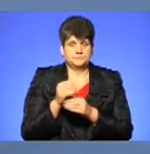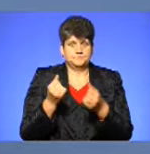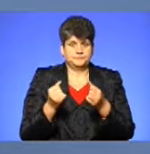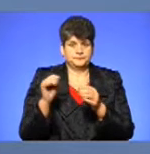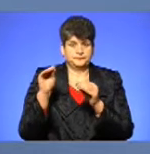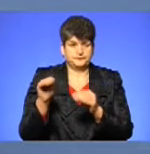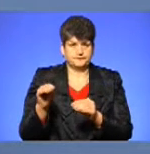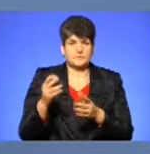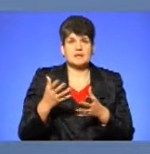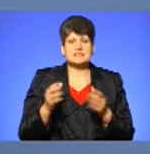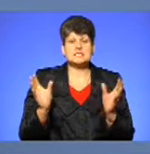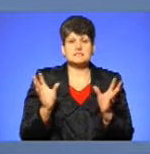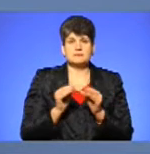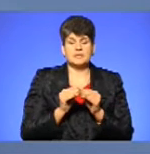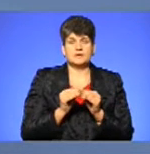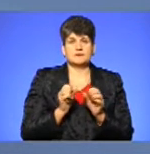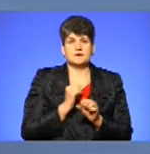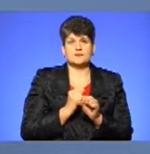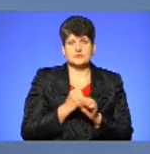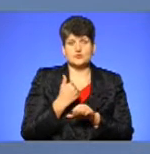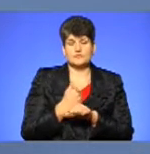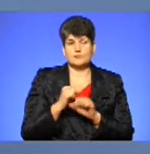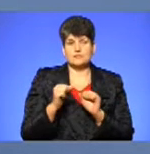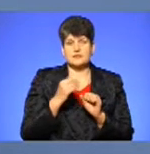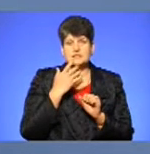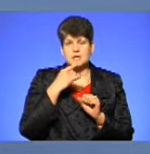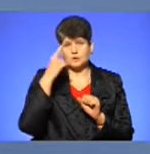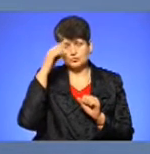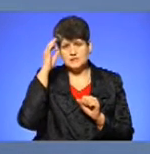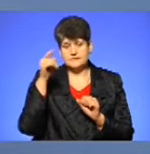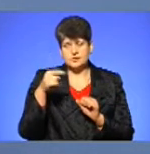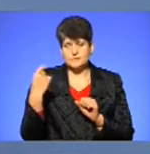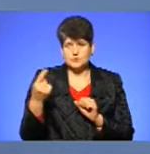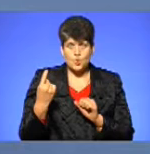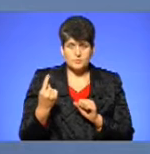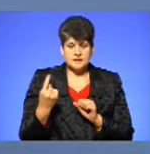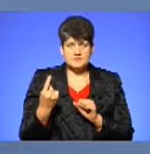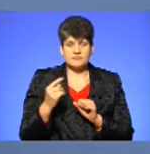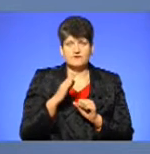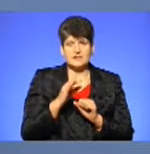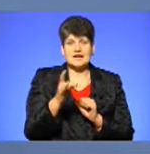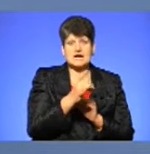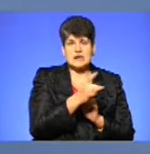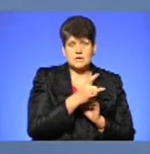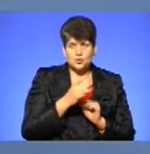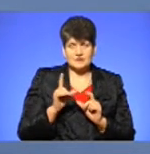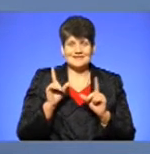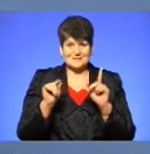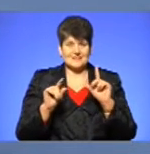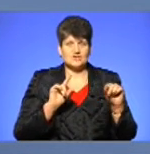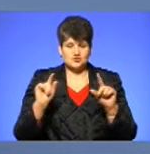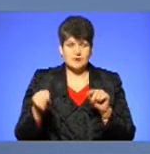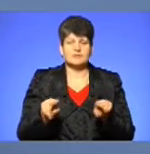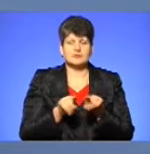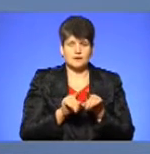відпрацювання з головним управлінням національної поліції в Тернопільській області, в райони ми заїжджали також,